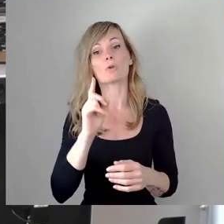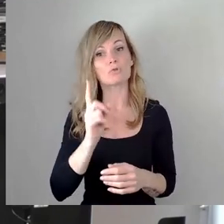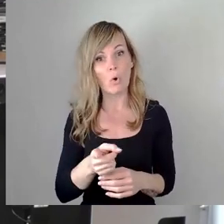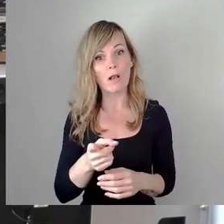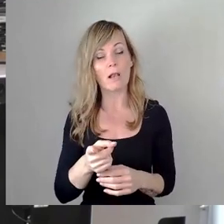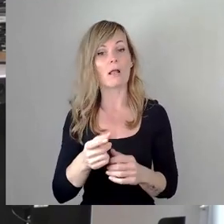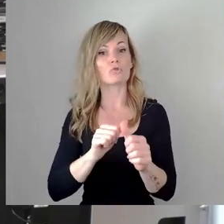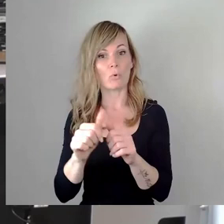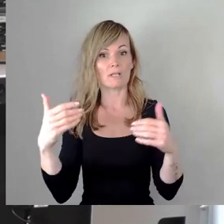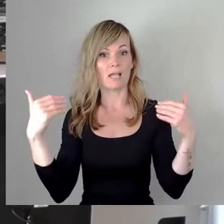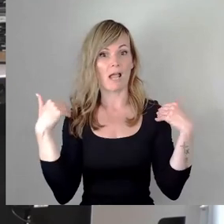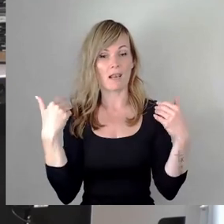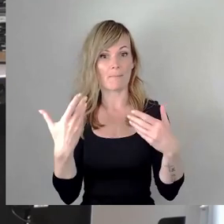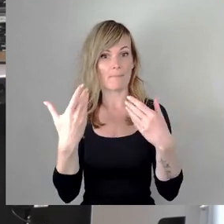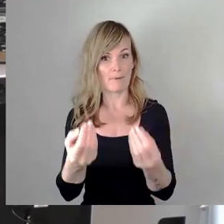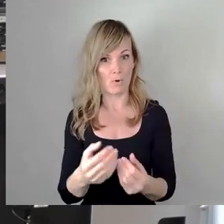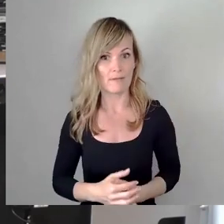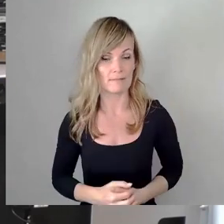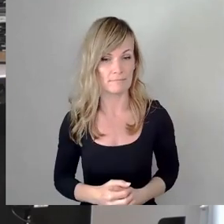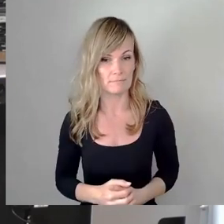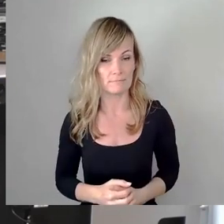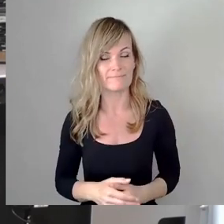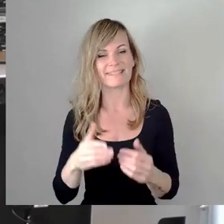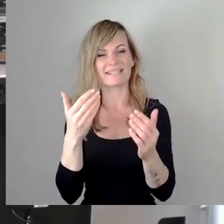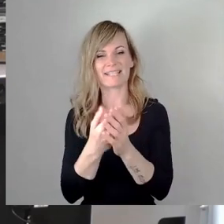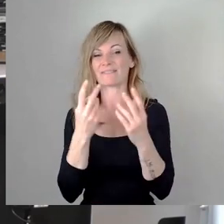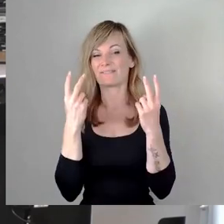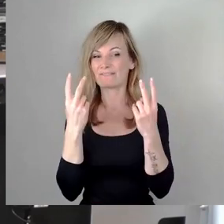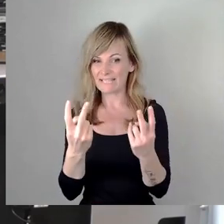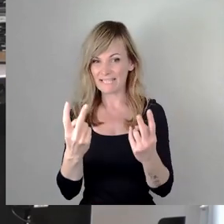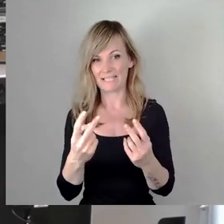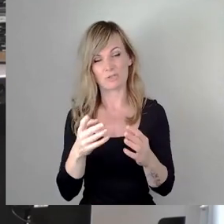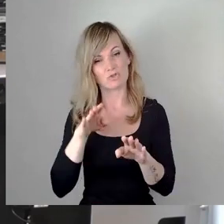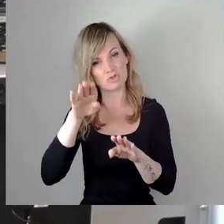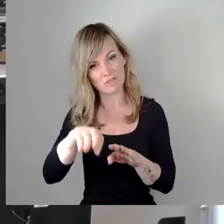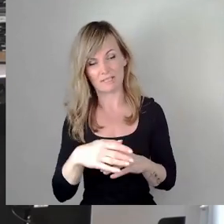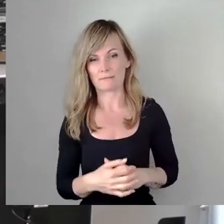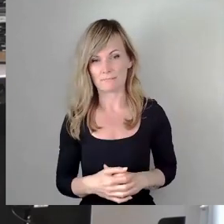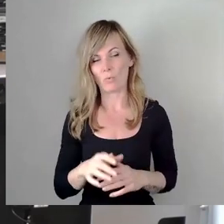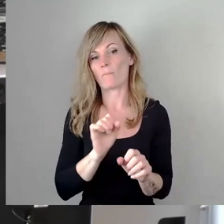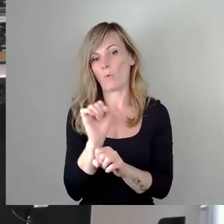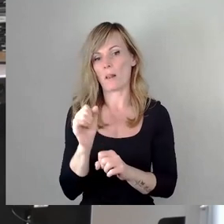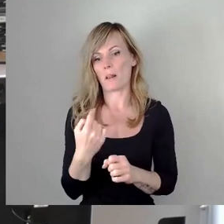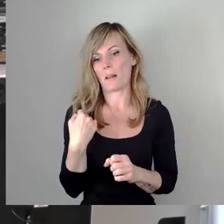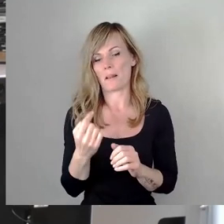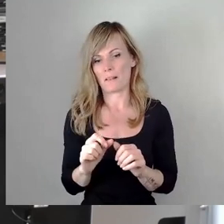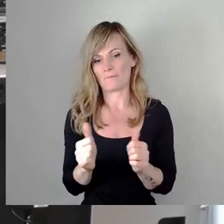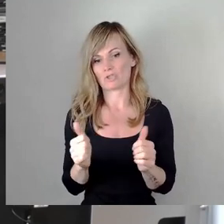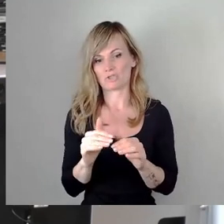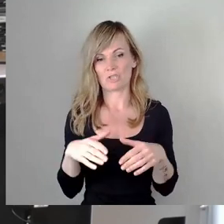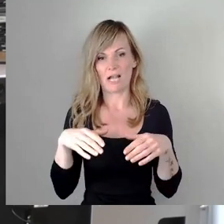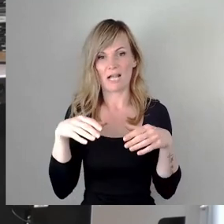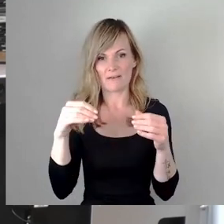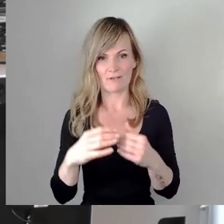Das ist der erste und das ist ein ganz wichtiger Schritt für den Standort. Wenn ich aber auf die Ergänzungsanträge schaue,